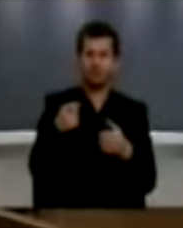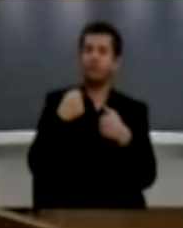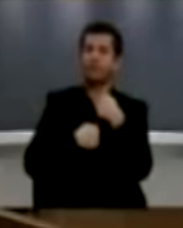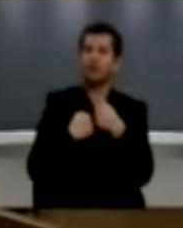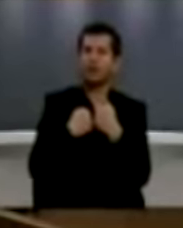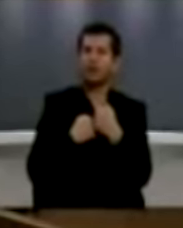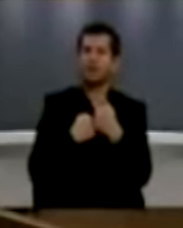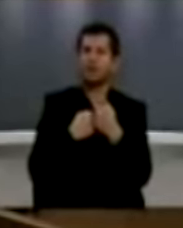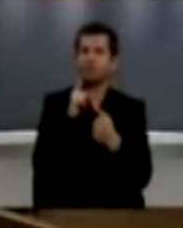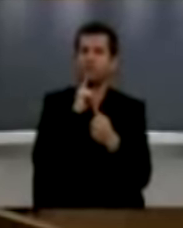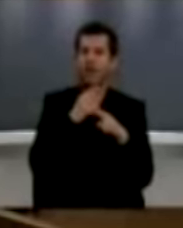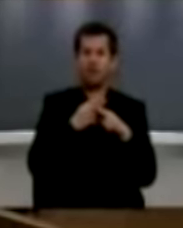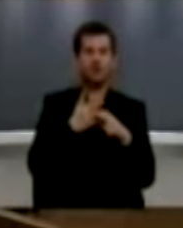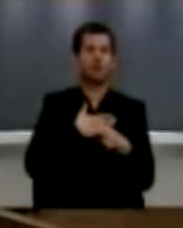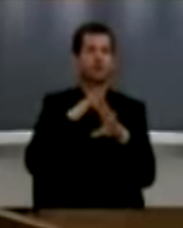kryera në amnin ton.